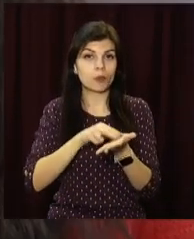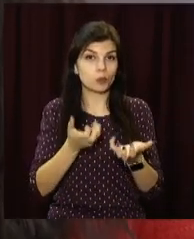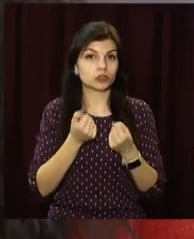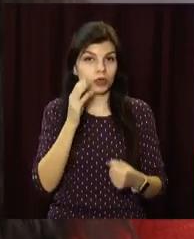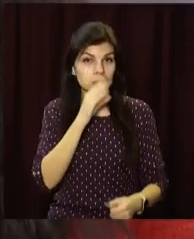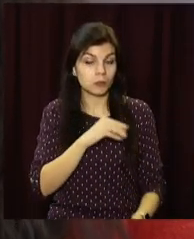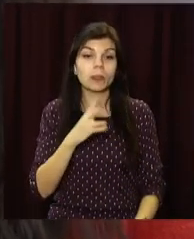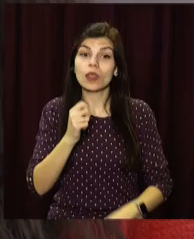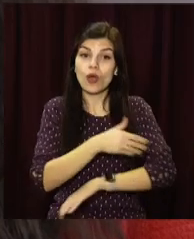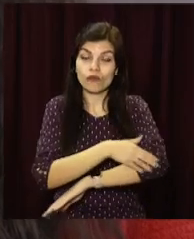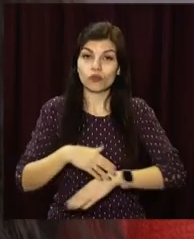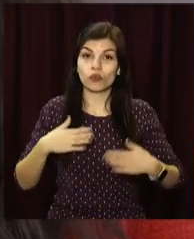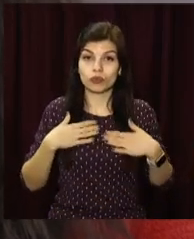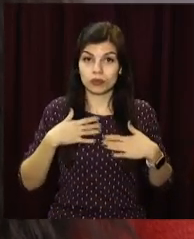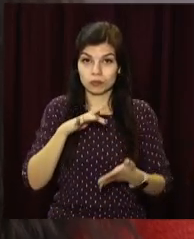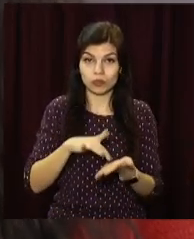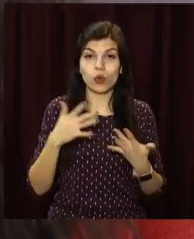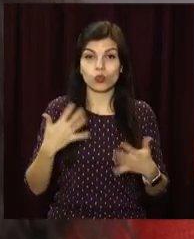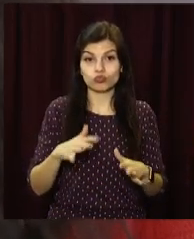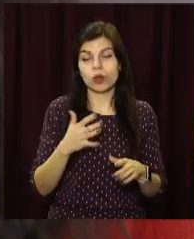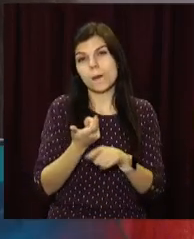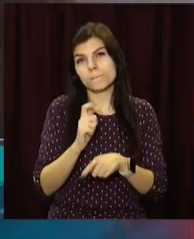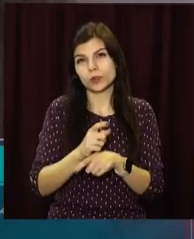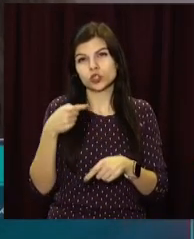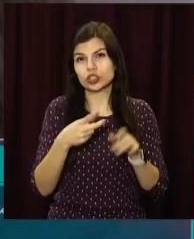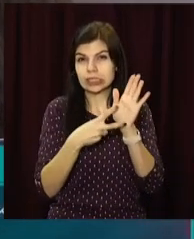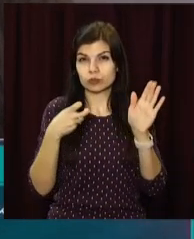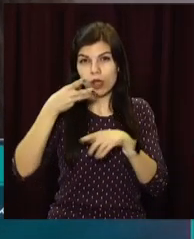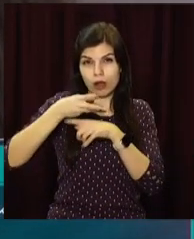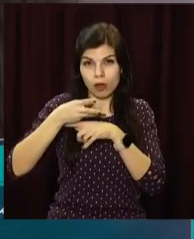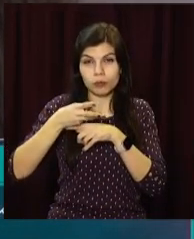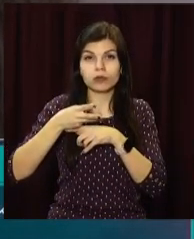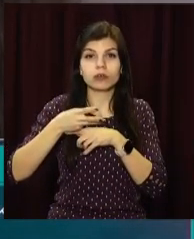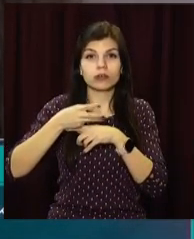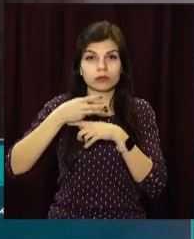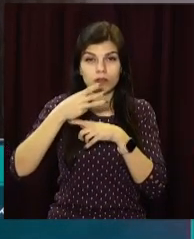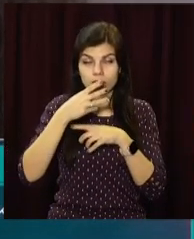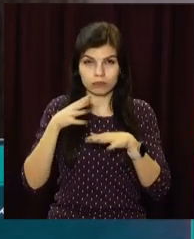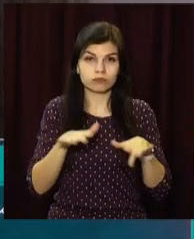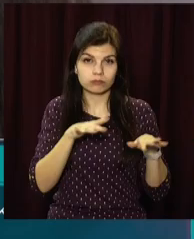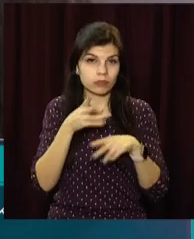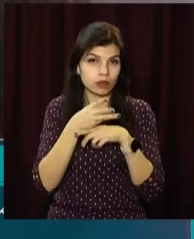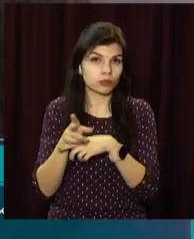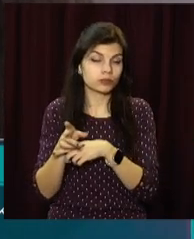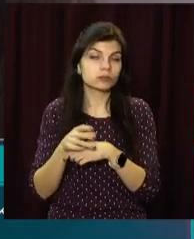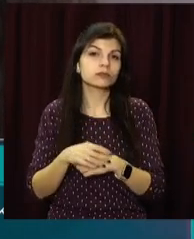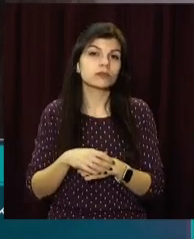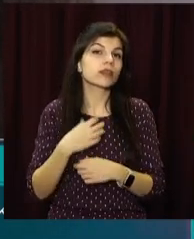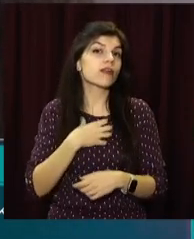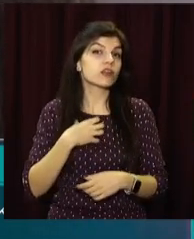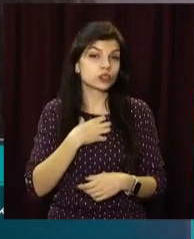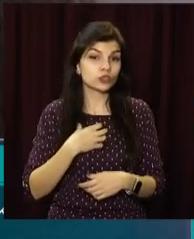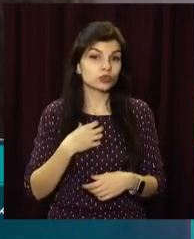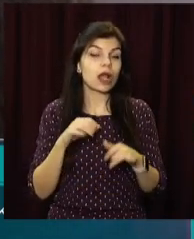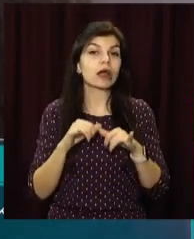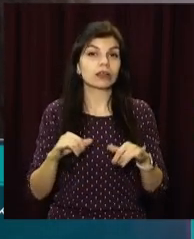На вулицях нашого міста вже встановлено більш ніж 1700 камер ситуаційного відеоспостереження. Важливим